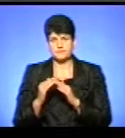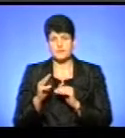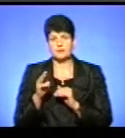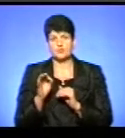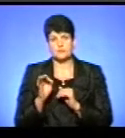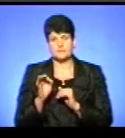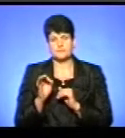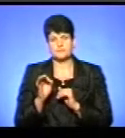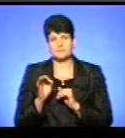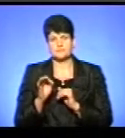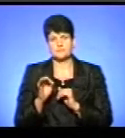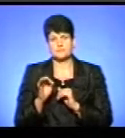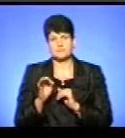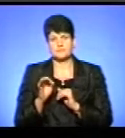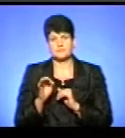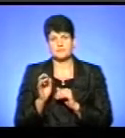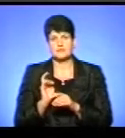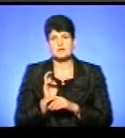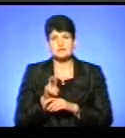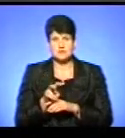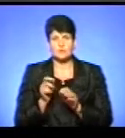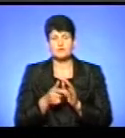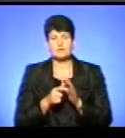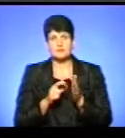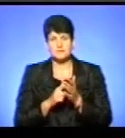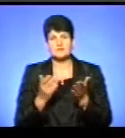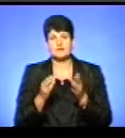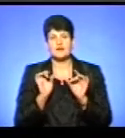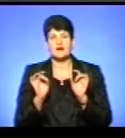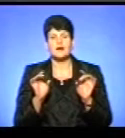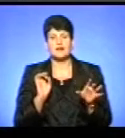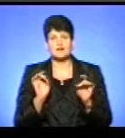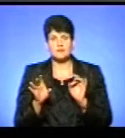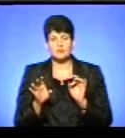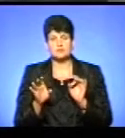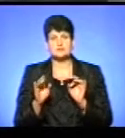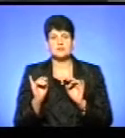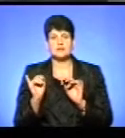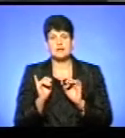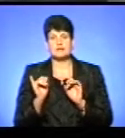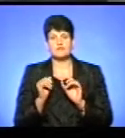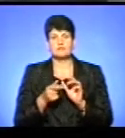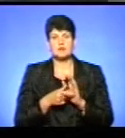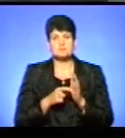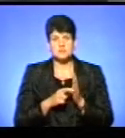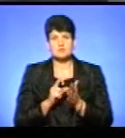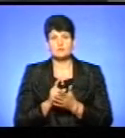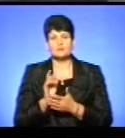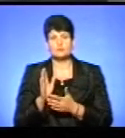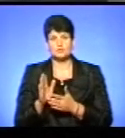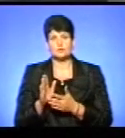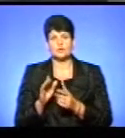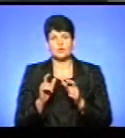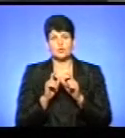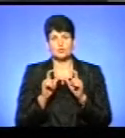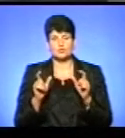заходимо в приміщення, яке рекламується, відповідно, на приміщенні повинен висіти куточок